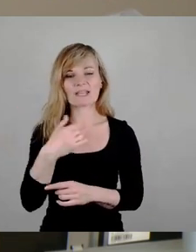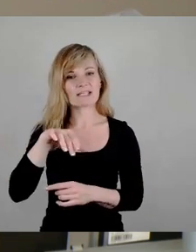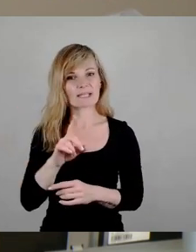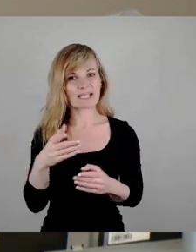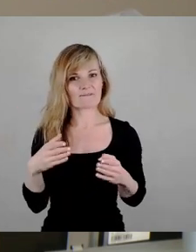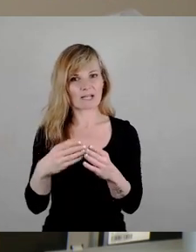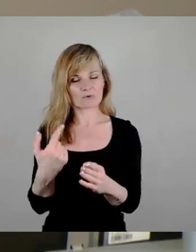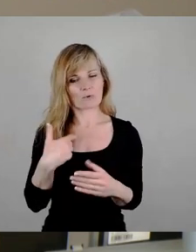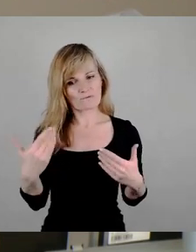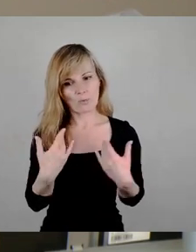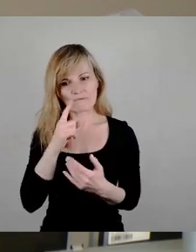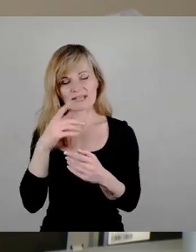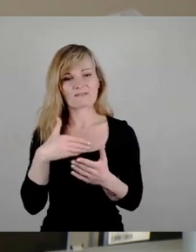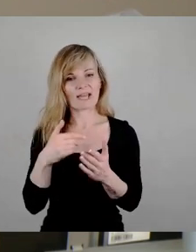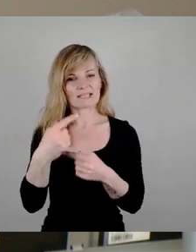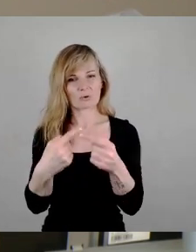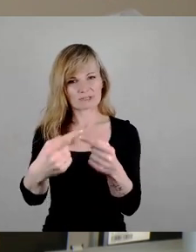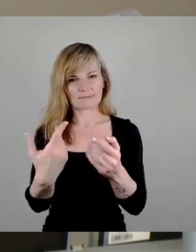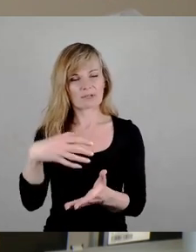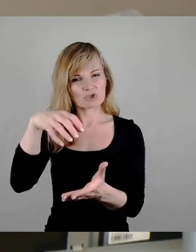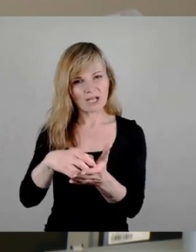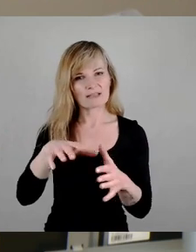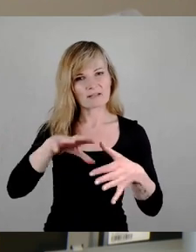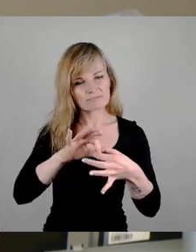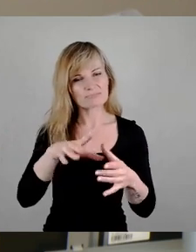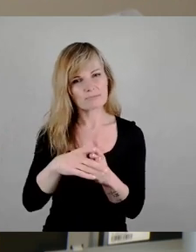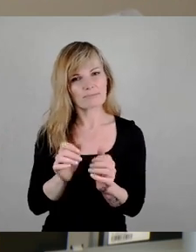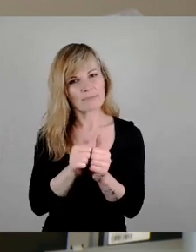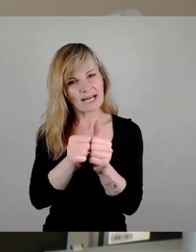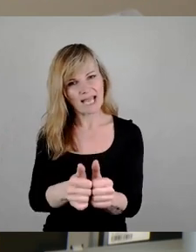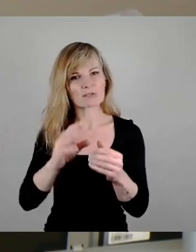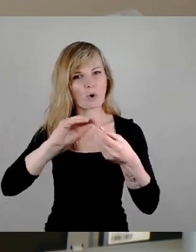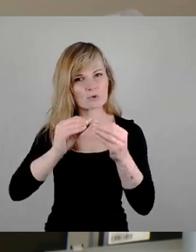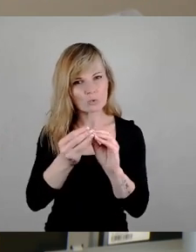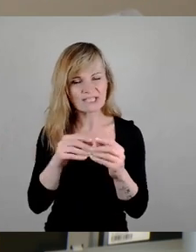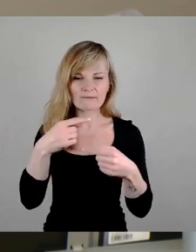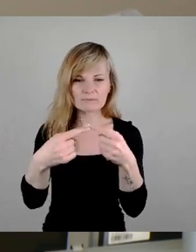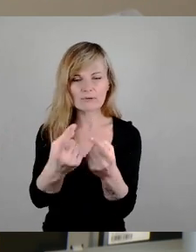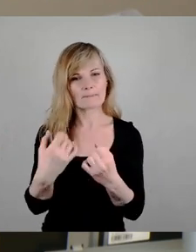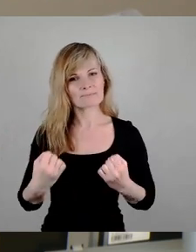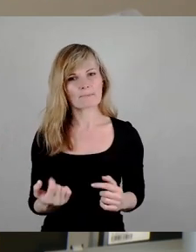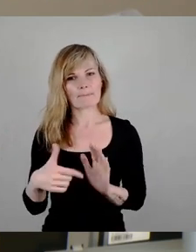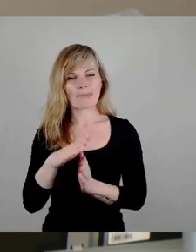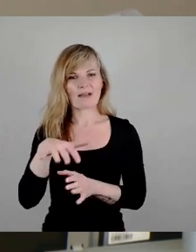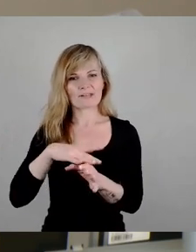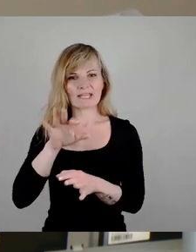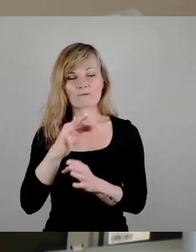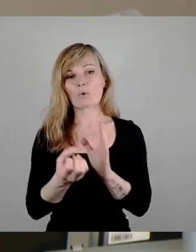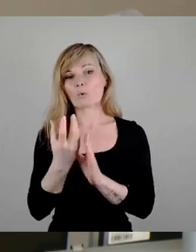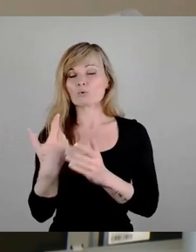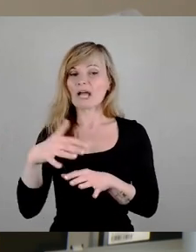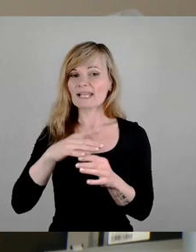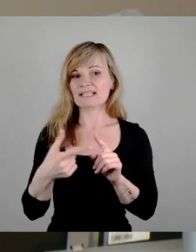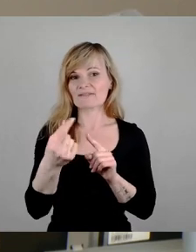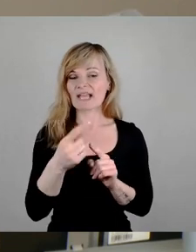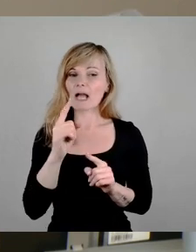Prozess als Stadtdarbeiter konstruktiv auch begleiten und uns tatsächlich eben in größerem Maße mit Flächen für kulturelle Zwecke, aber eben